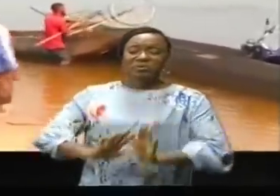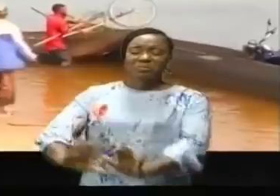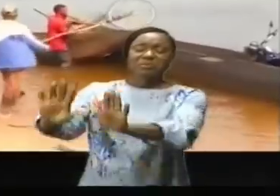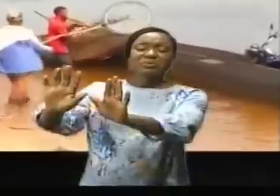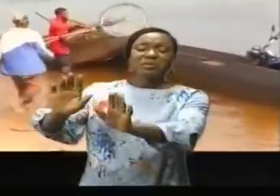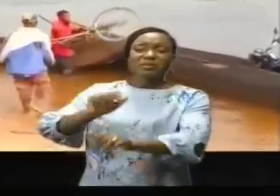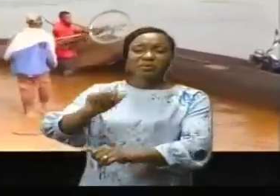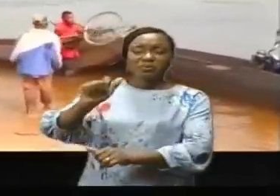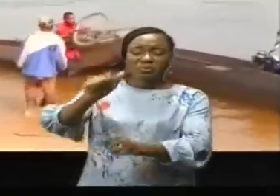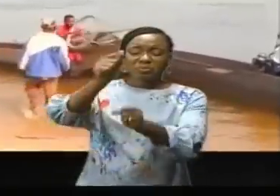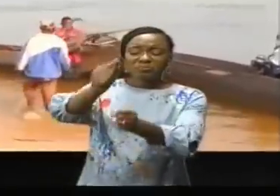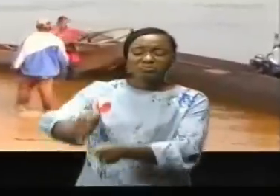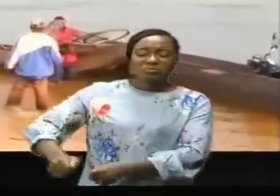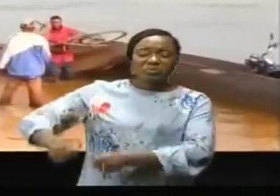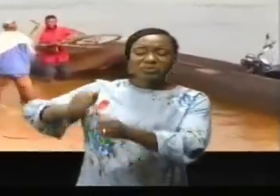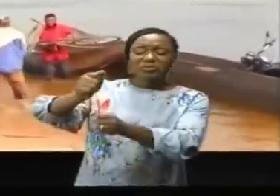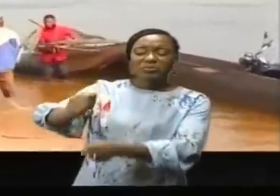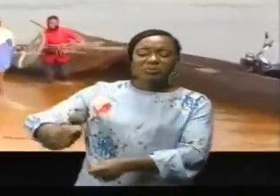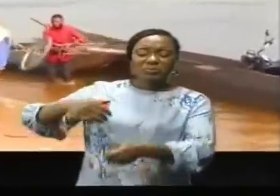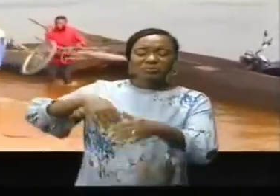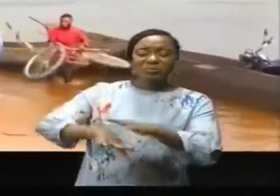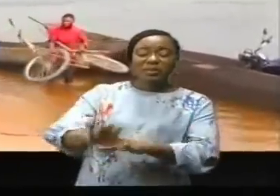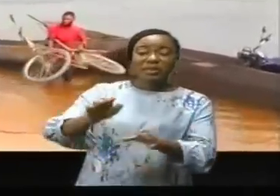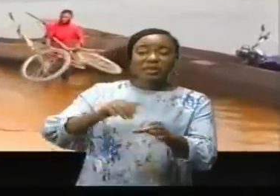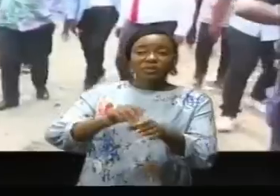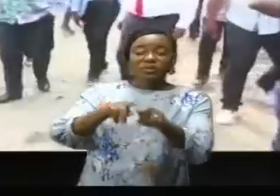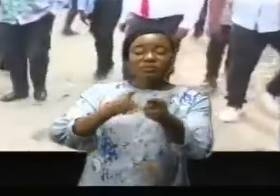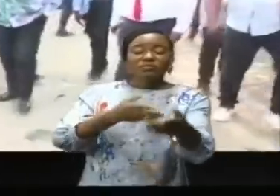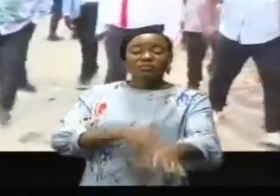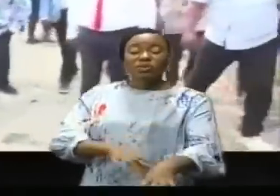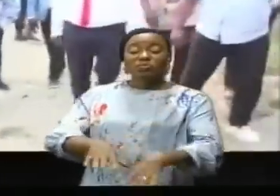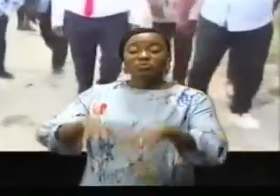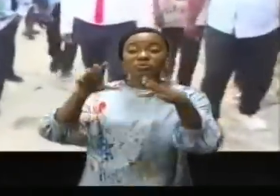au risque de traversée, souvent dangereuse, qui est fatale.